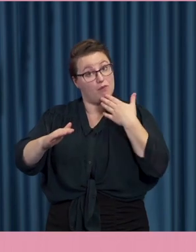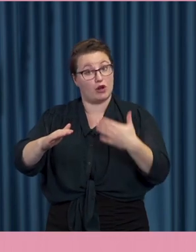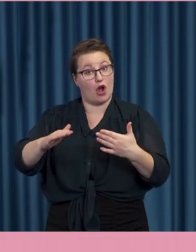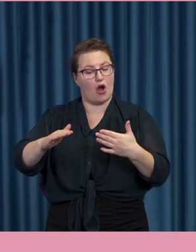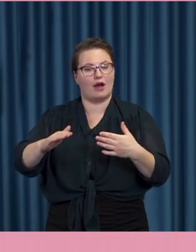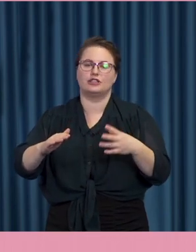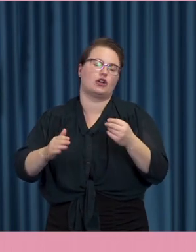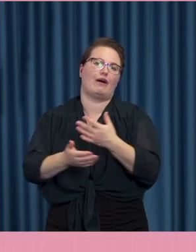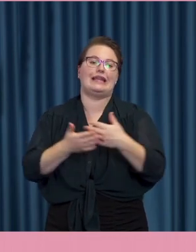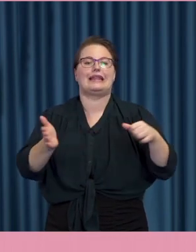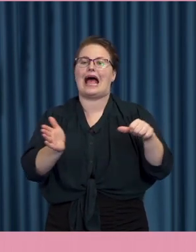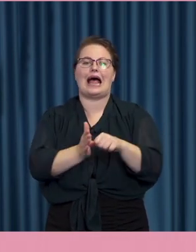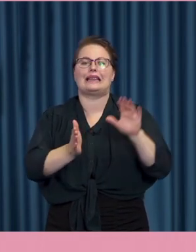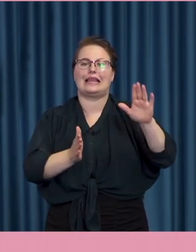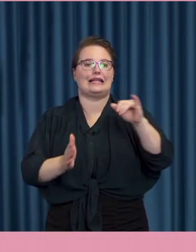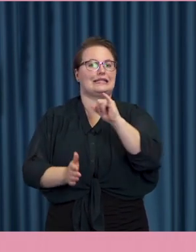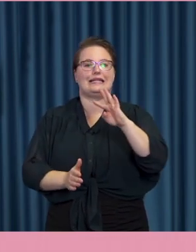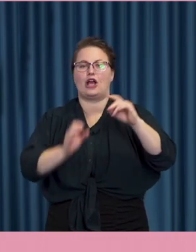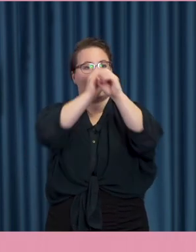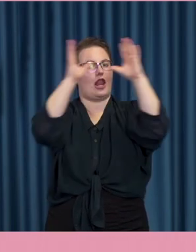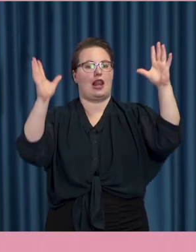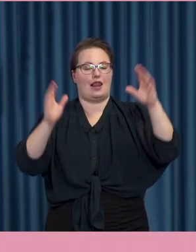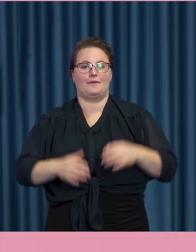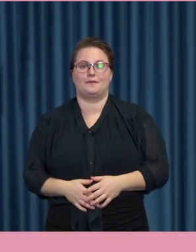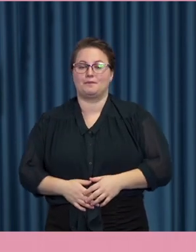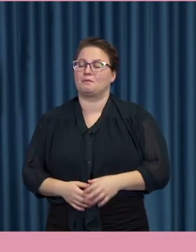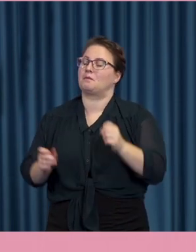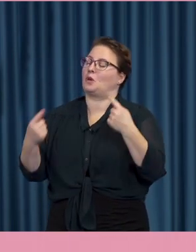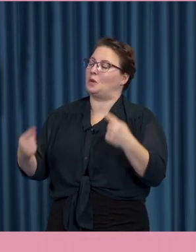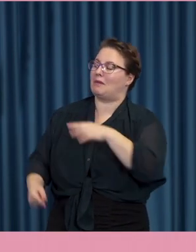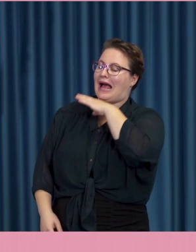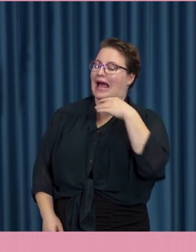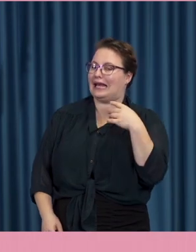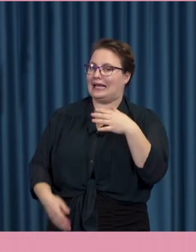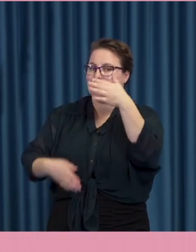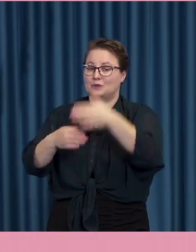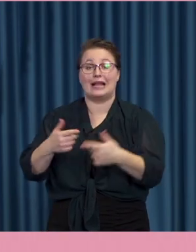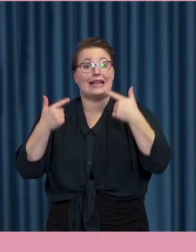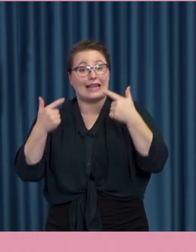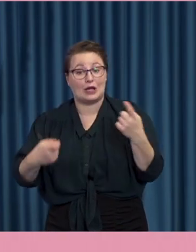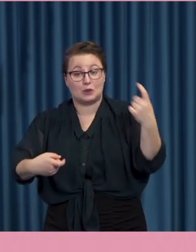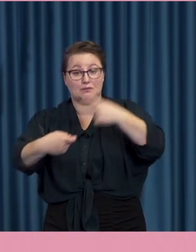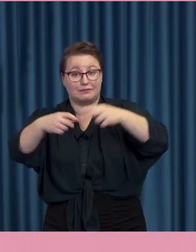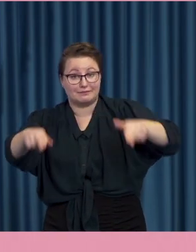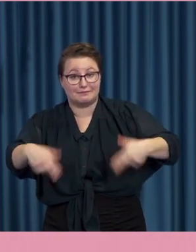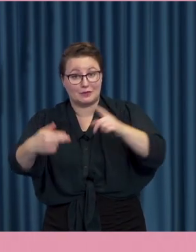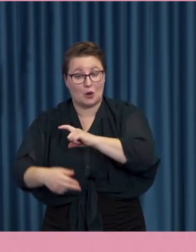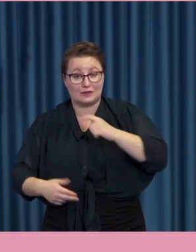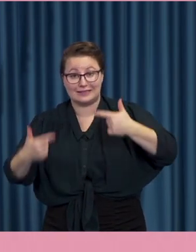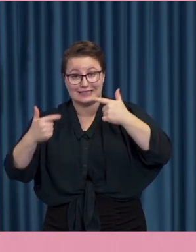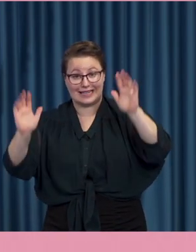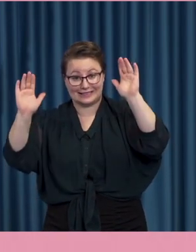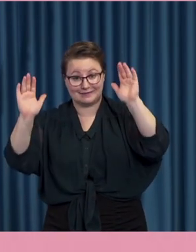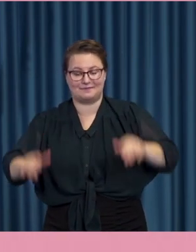atenskt ideal. Underbart. Härliga slutord. Tusen tack för att du var med oss på länk, Anders Sundell. Tack.